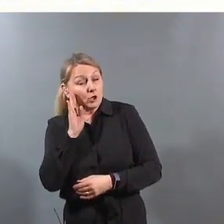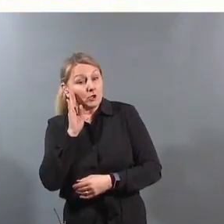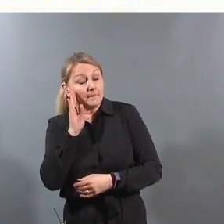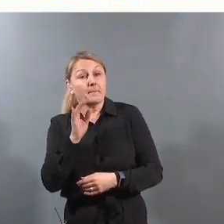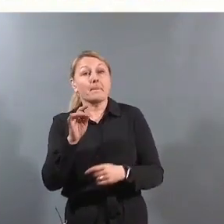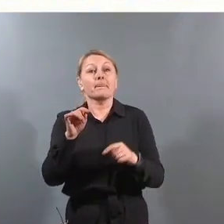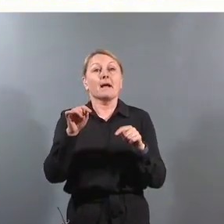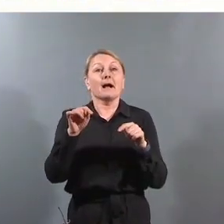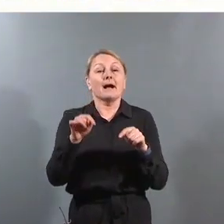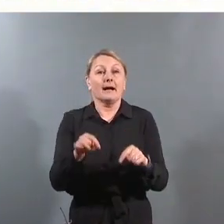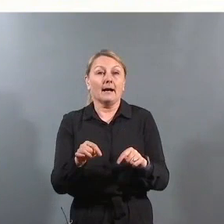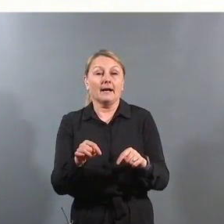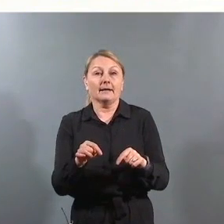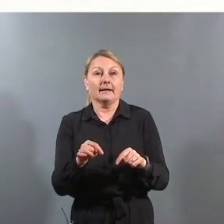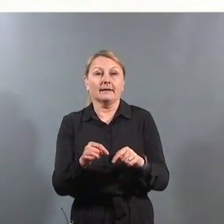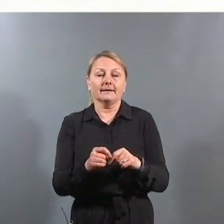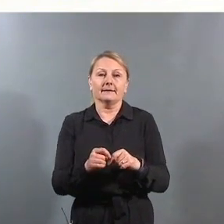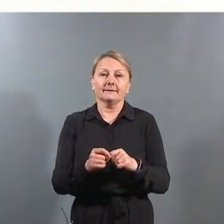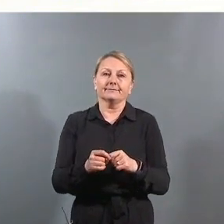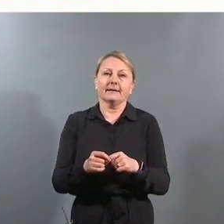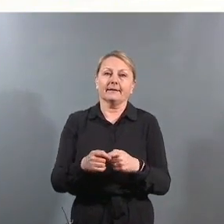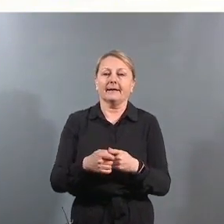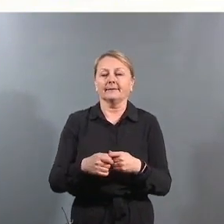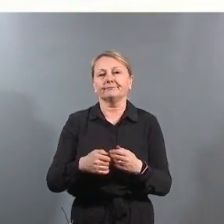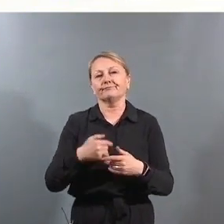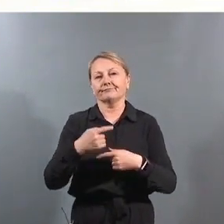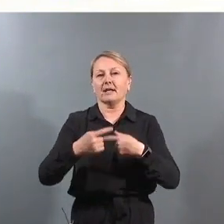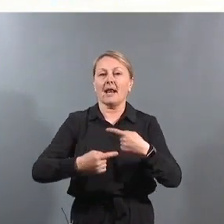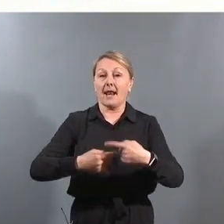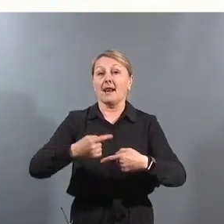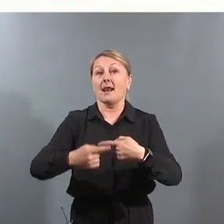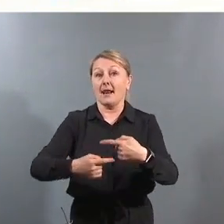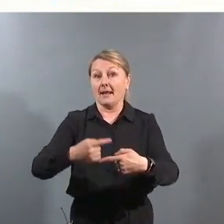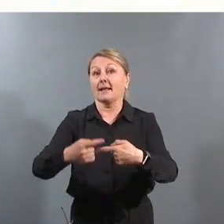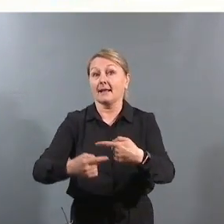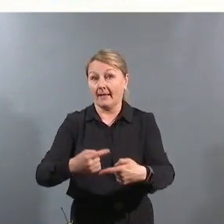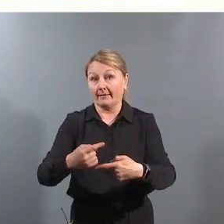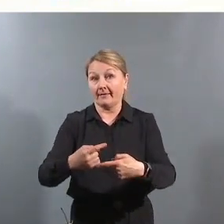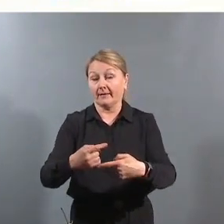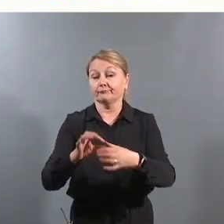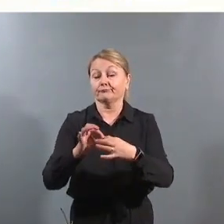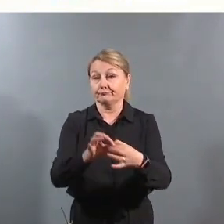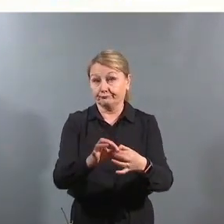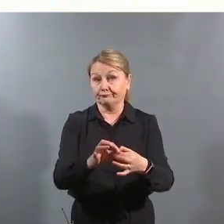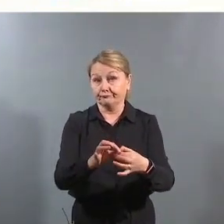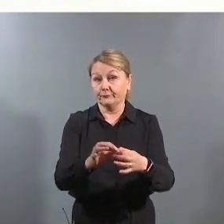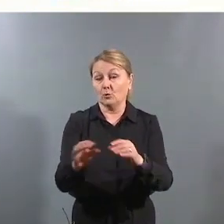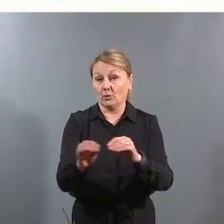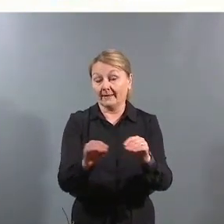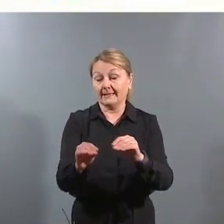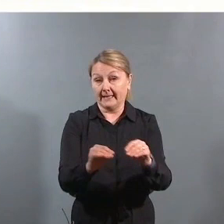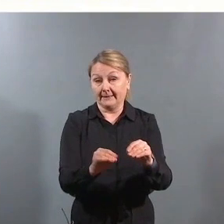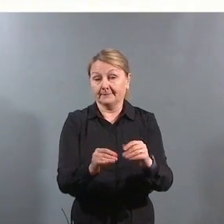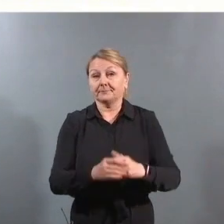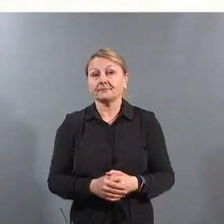Her er det dessverre en lang vei å gå, fortsatt, når det gjelder undervisning. Det er altså